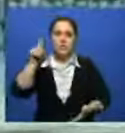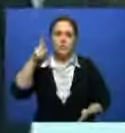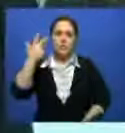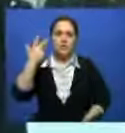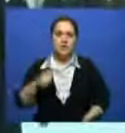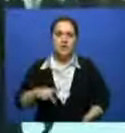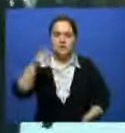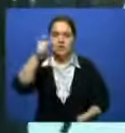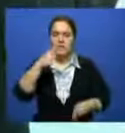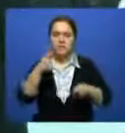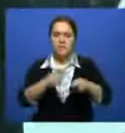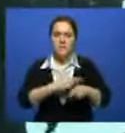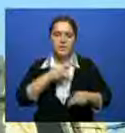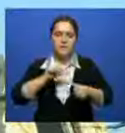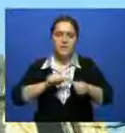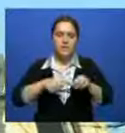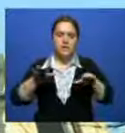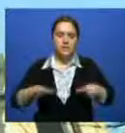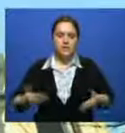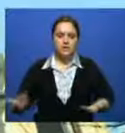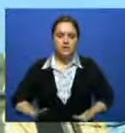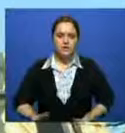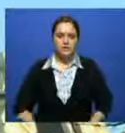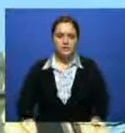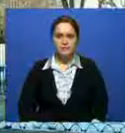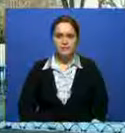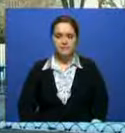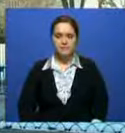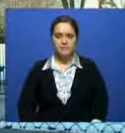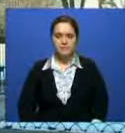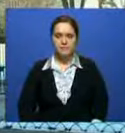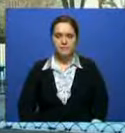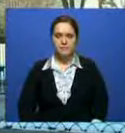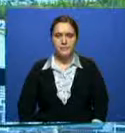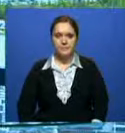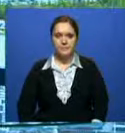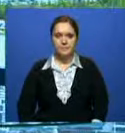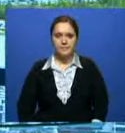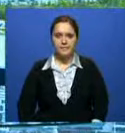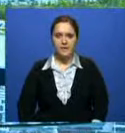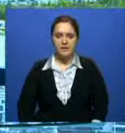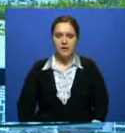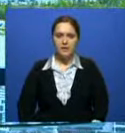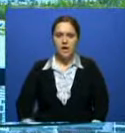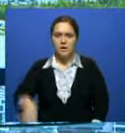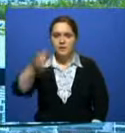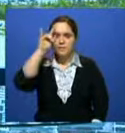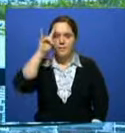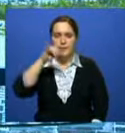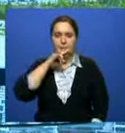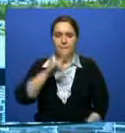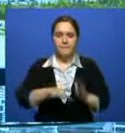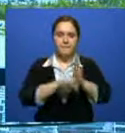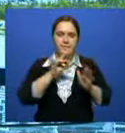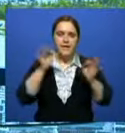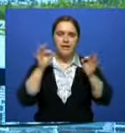лиц без постоянного места жительства. Марана Маджолова, Жигер Сарсен, Анар Гарип, Вашингтон. Казахстан избрал правильный